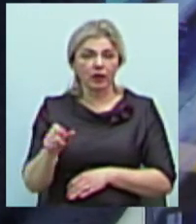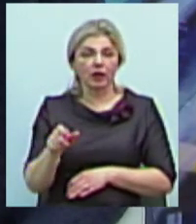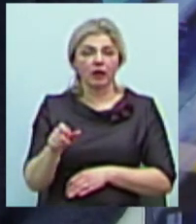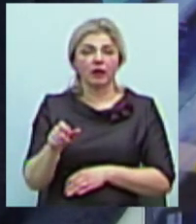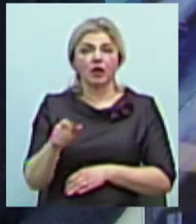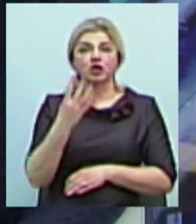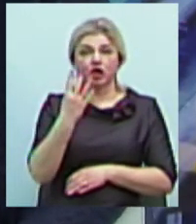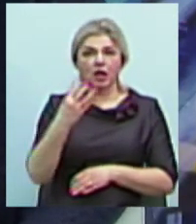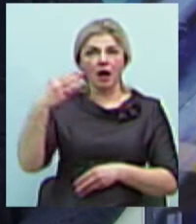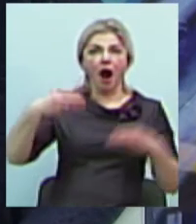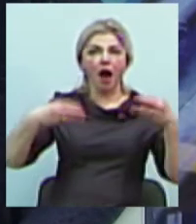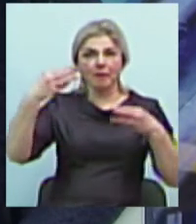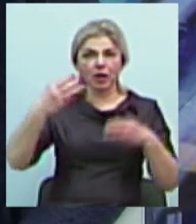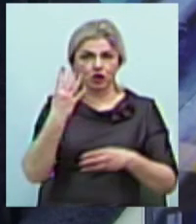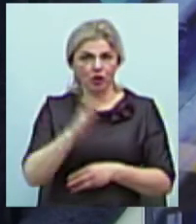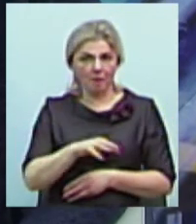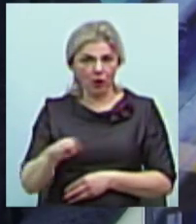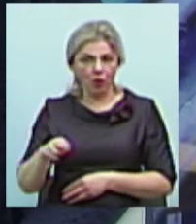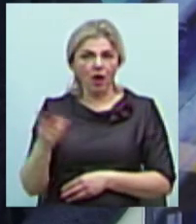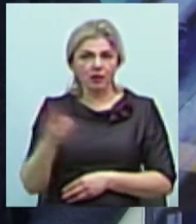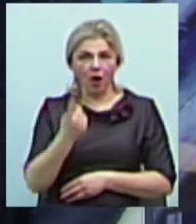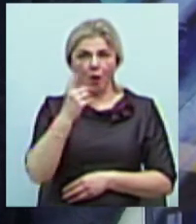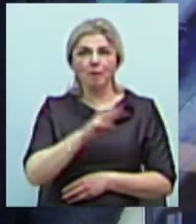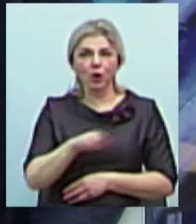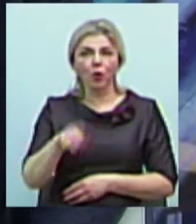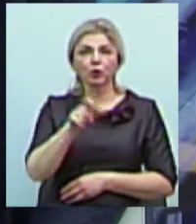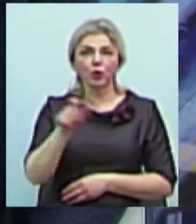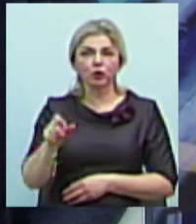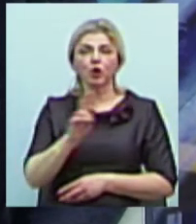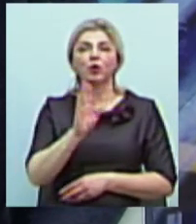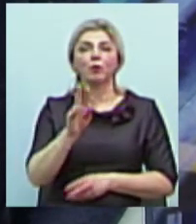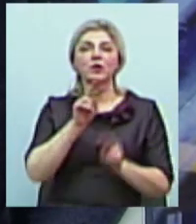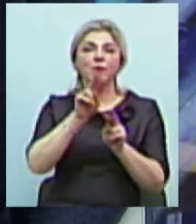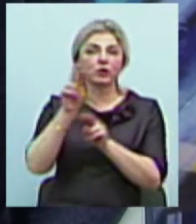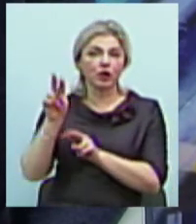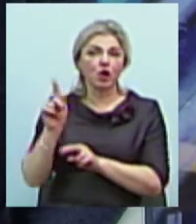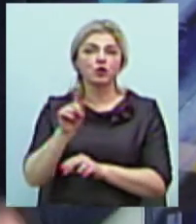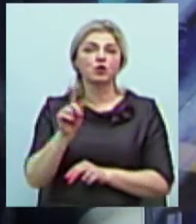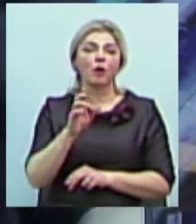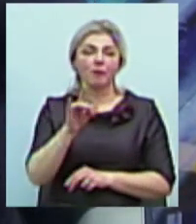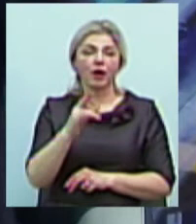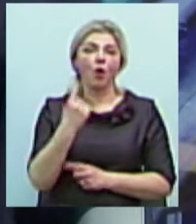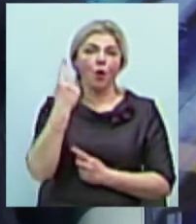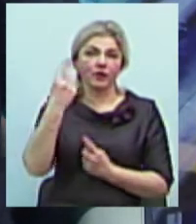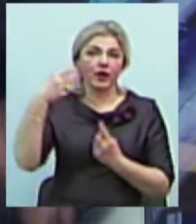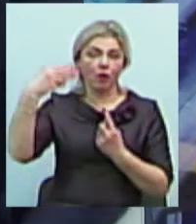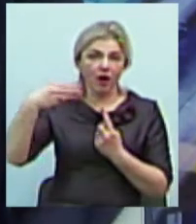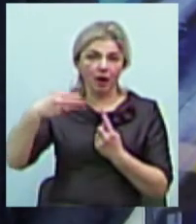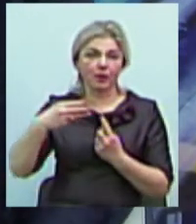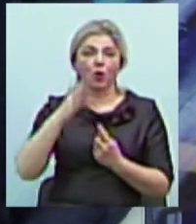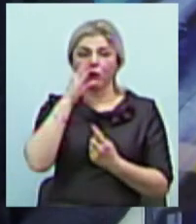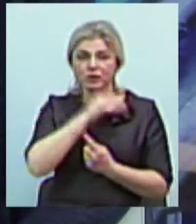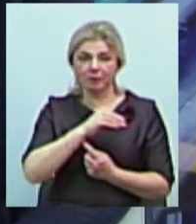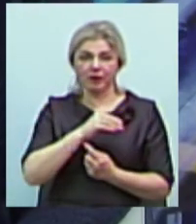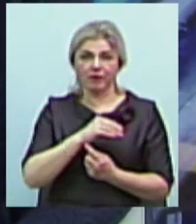4 мільйони камер, мабуть, треба як мінімум мільйон людей, які будуть за ними спостерігати, щоб хоч один встигав одну з чотирьох